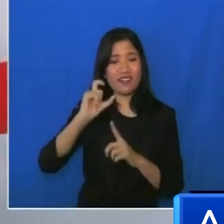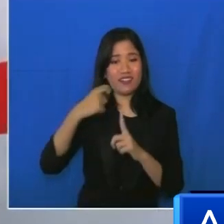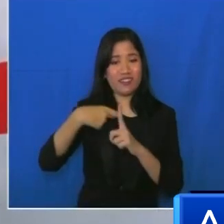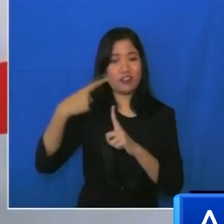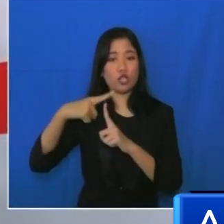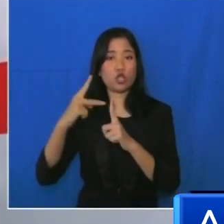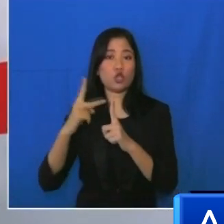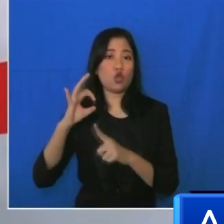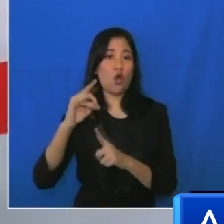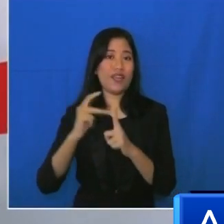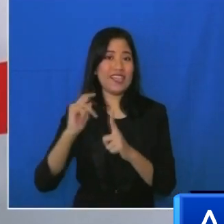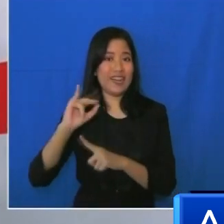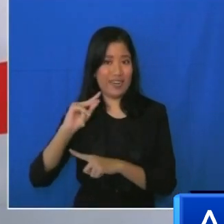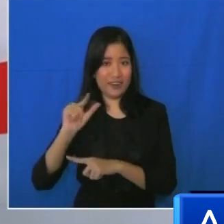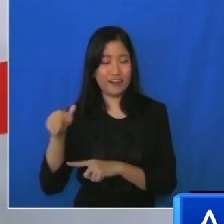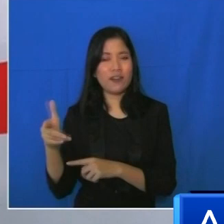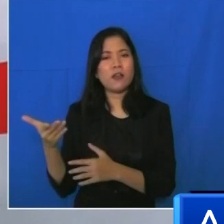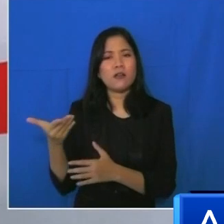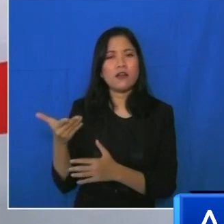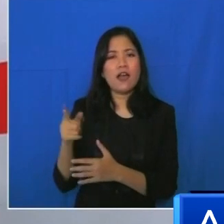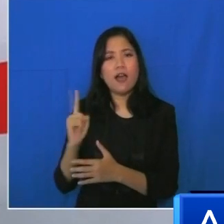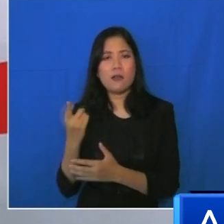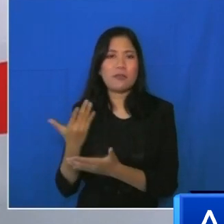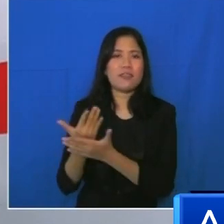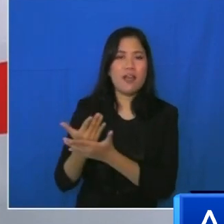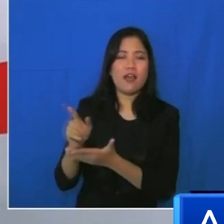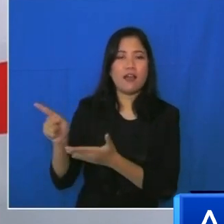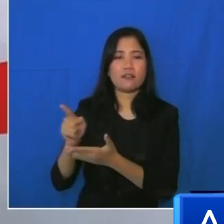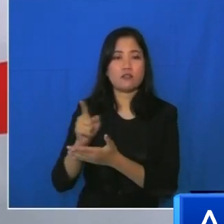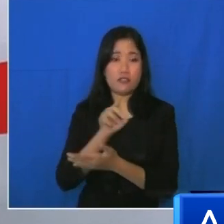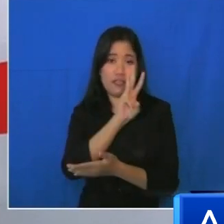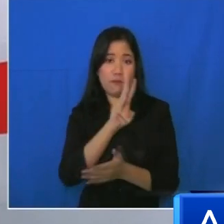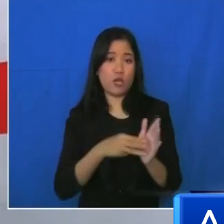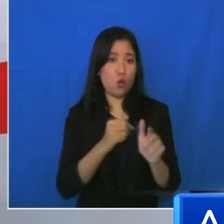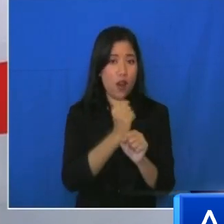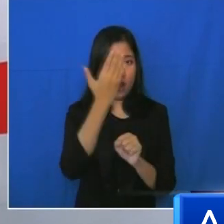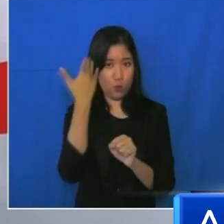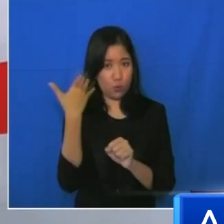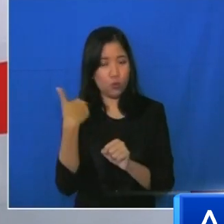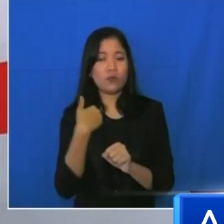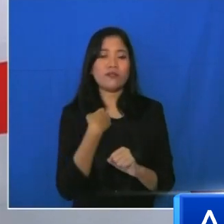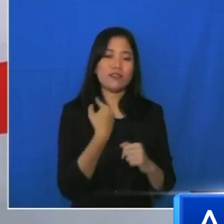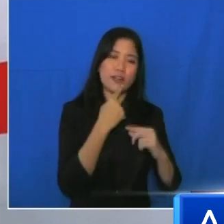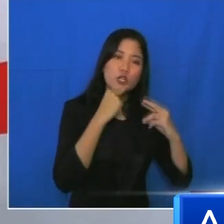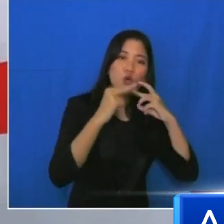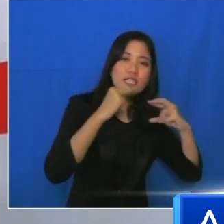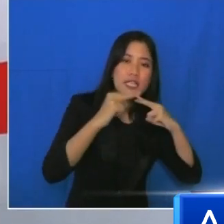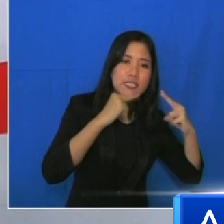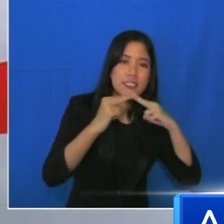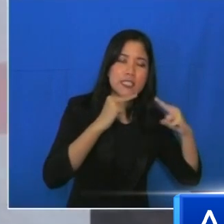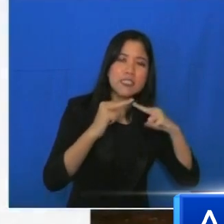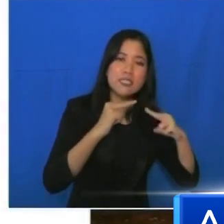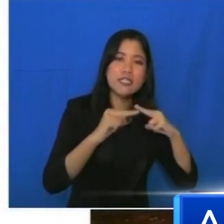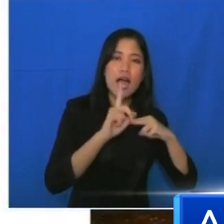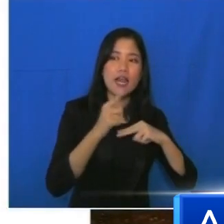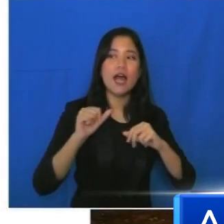bawahnya, yaitu BUMN, dan sekitar tiga minggu lalu kita berhasil bernegosiasi dengan salah satu lab